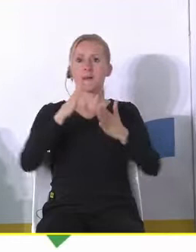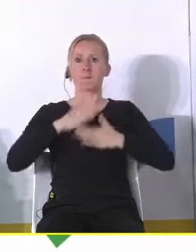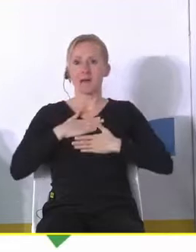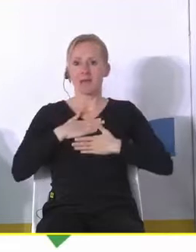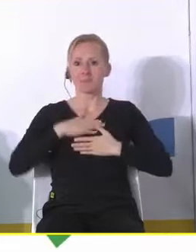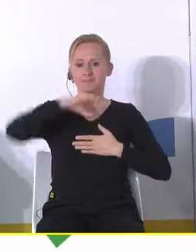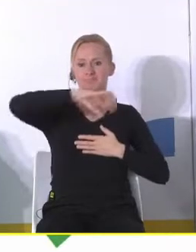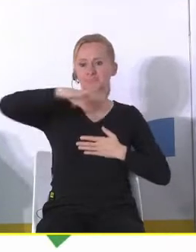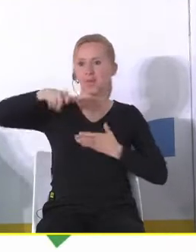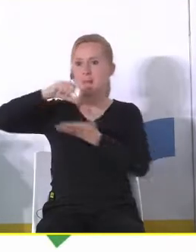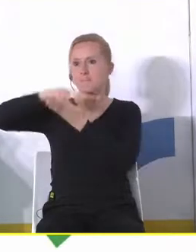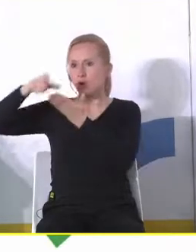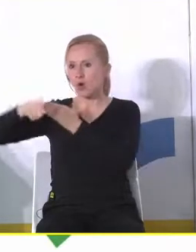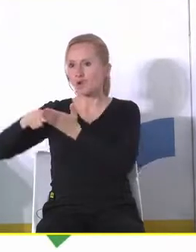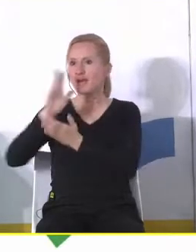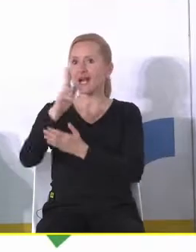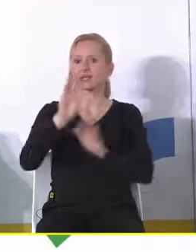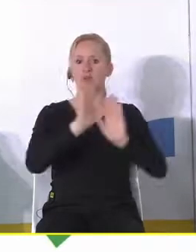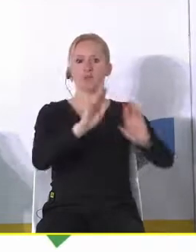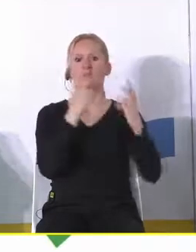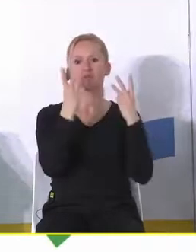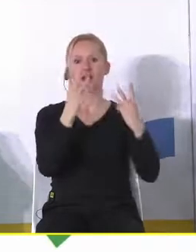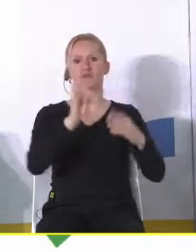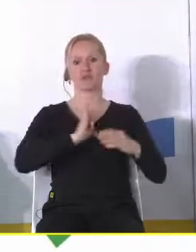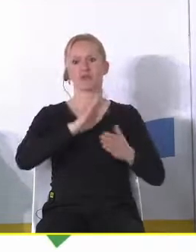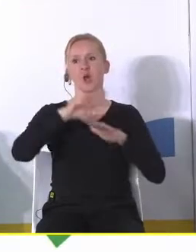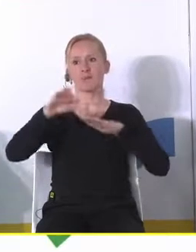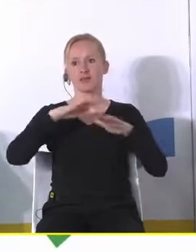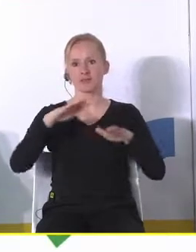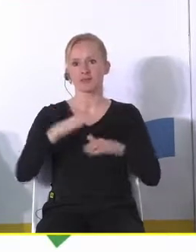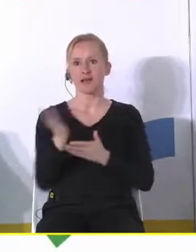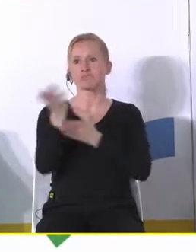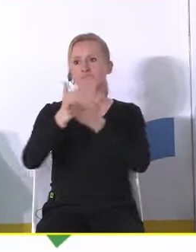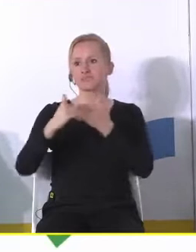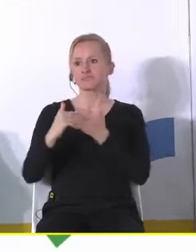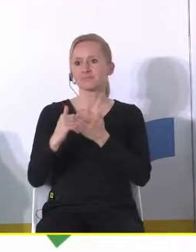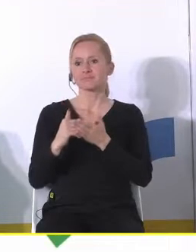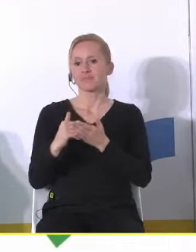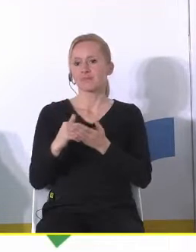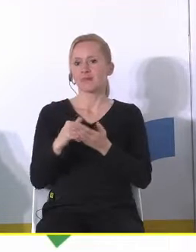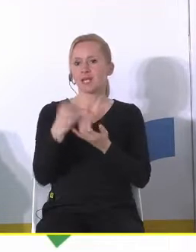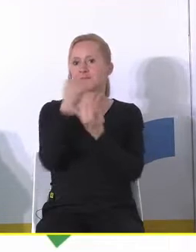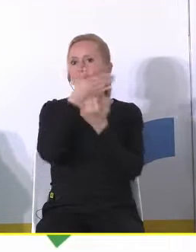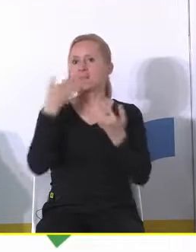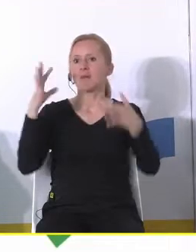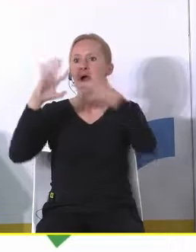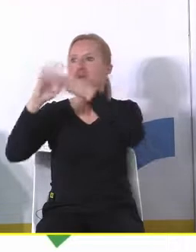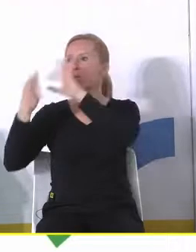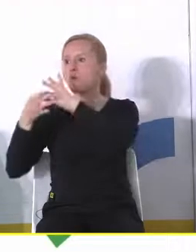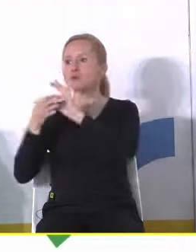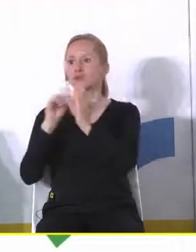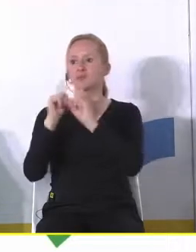nasze silosy każdy tam statusowo broni ważności swojej swojej dziedziny no i nikt z nikim nie ma połączenia